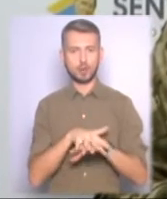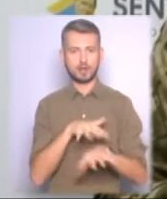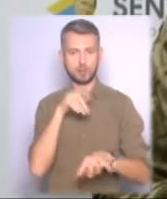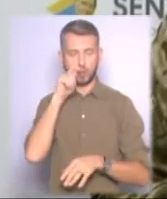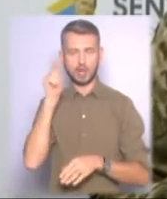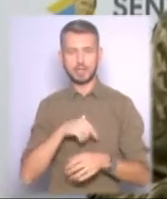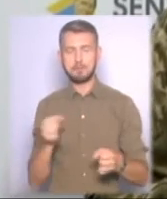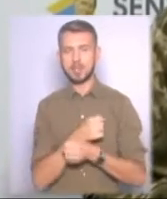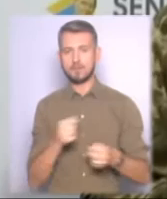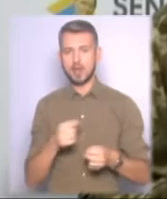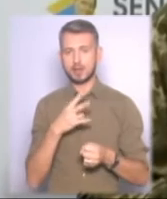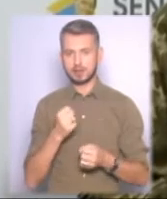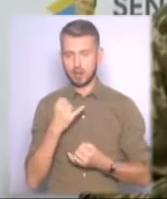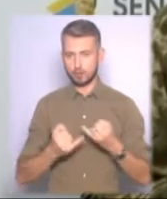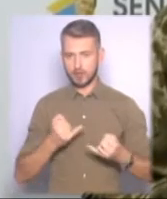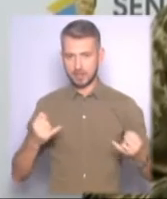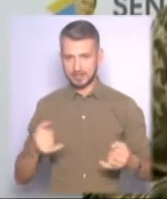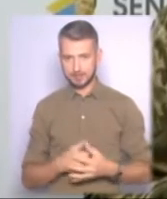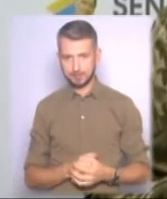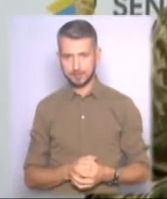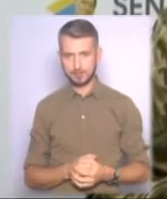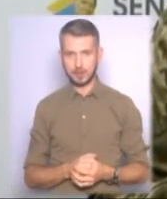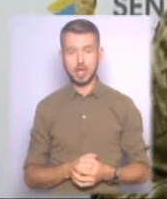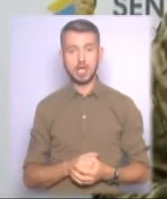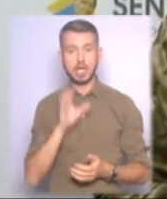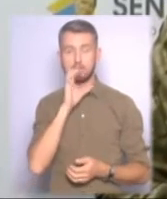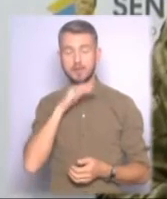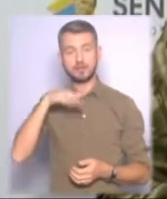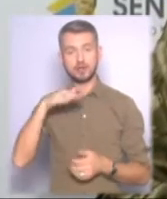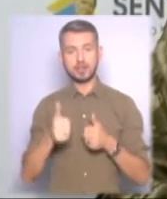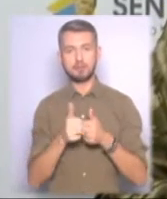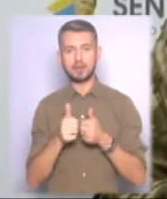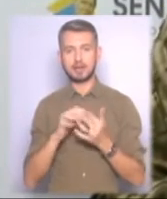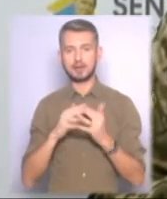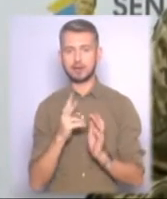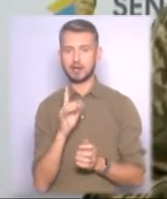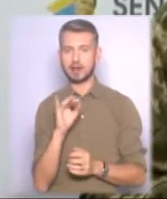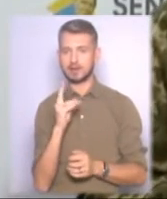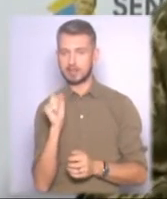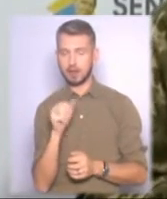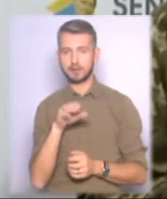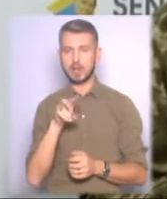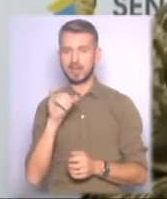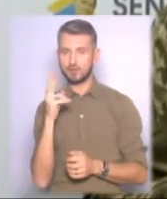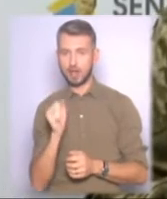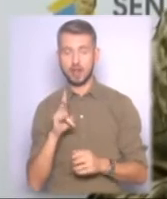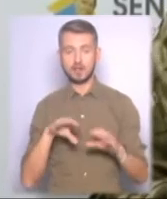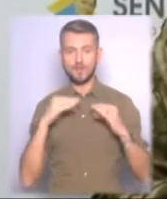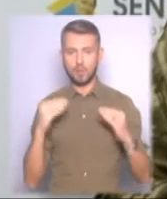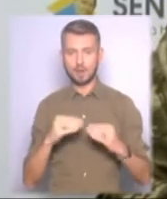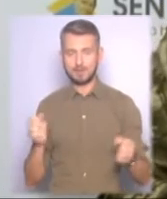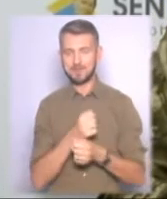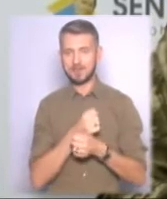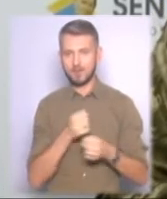підірвалися на розтяжці. Північніше, біля селища Красна Талівка, на фугасі підірвався